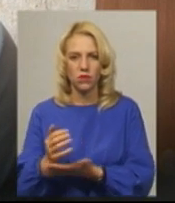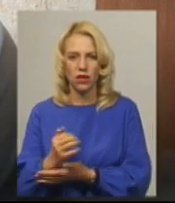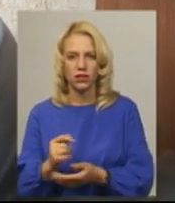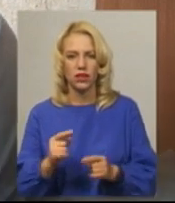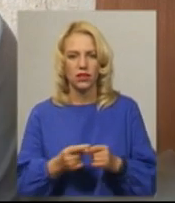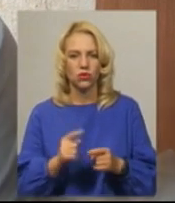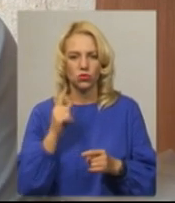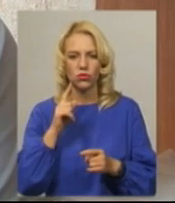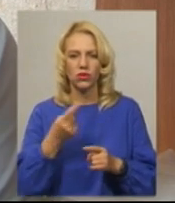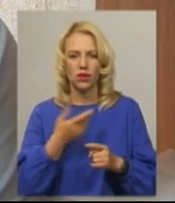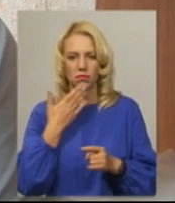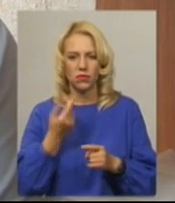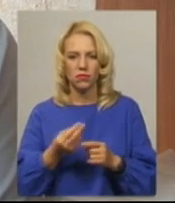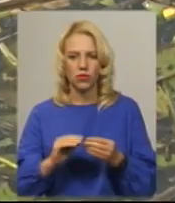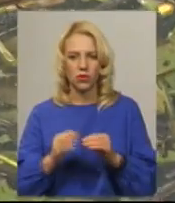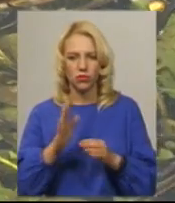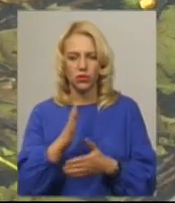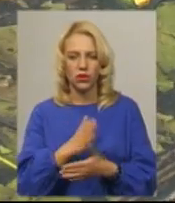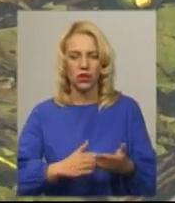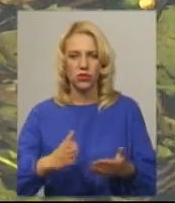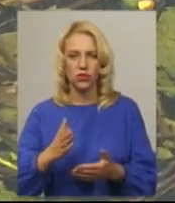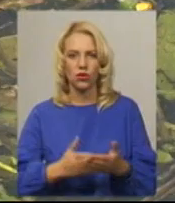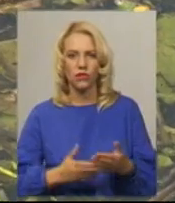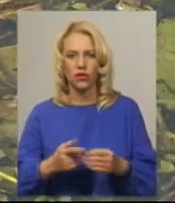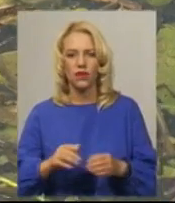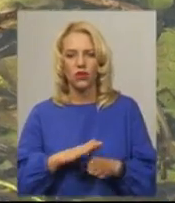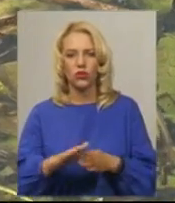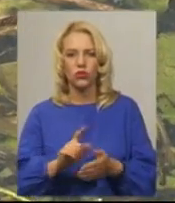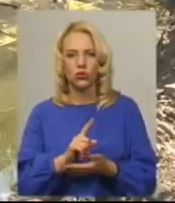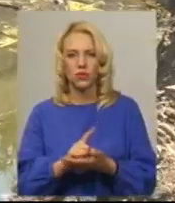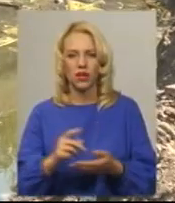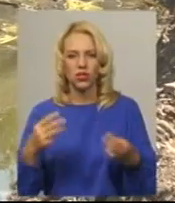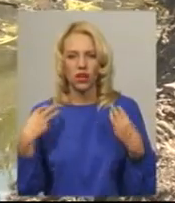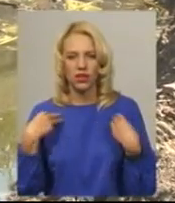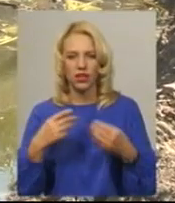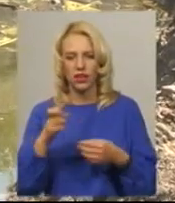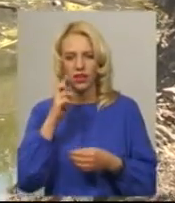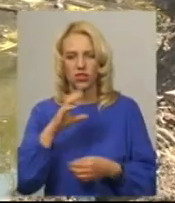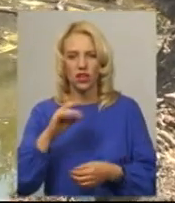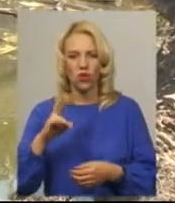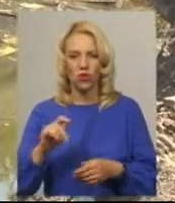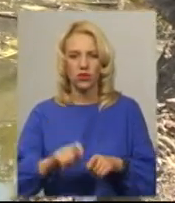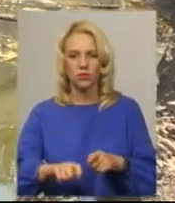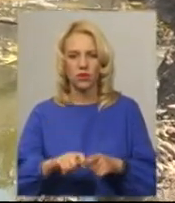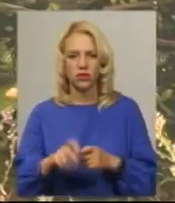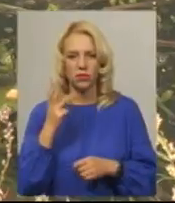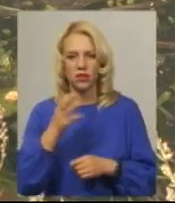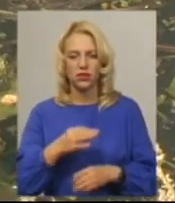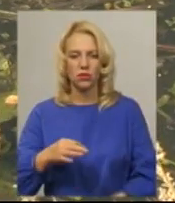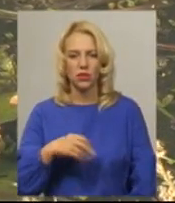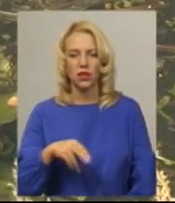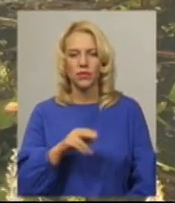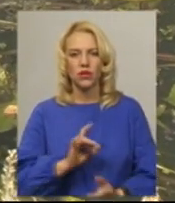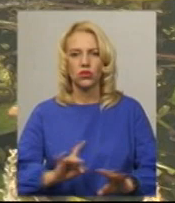це не проблема, воно буде локалізовано. Виконуючий обов'язки начальника Державної екологічної інспекції Хмельницькій області Олег